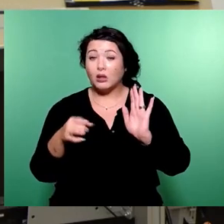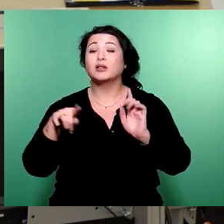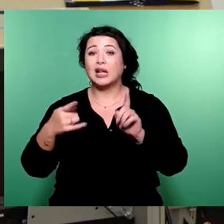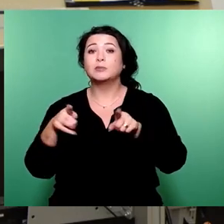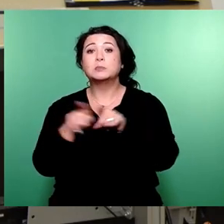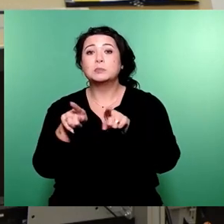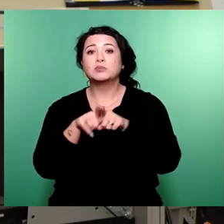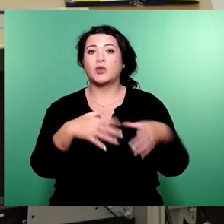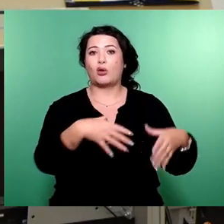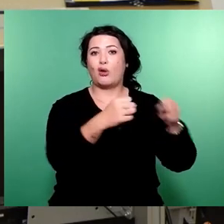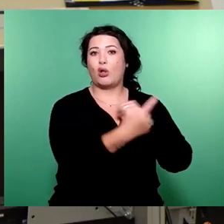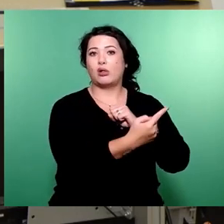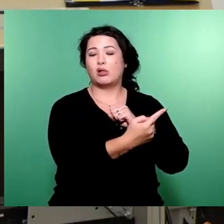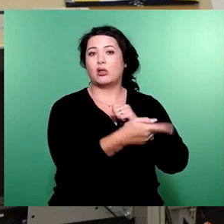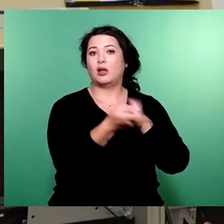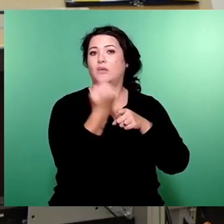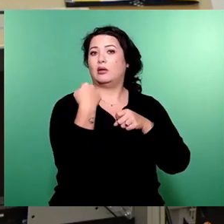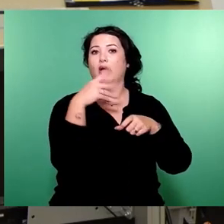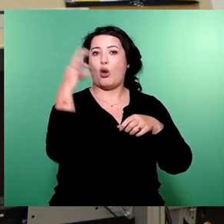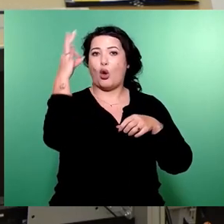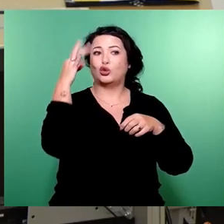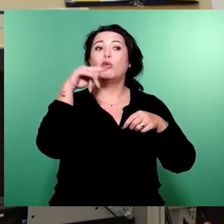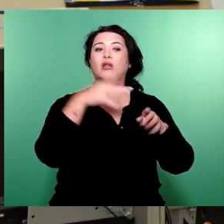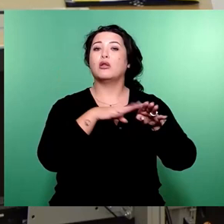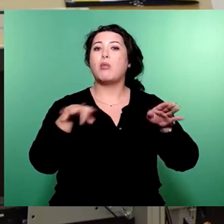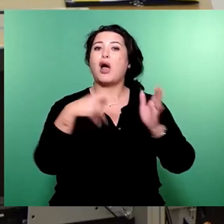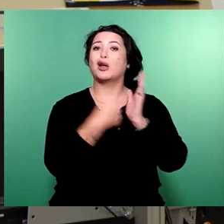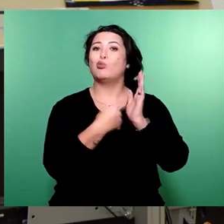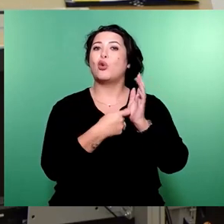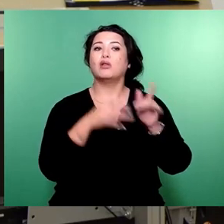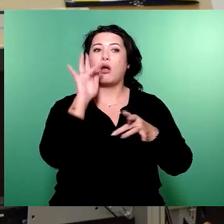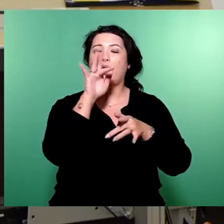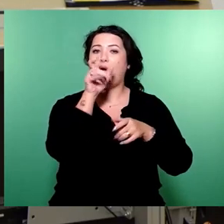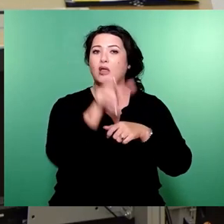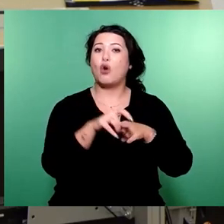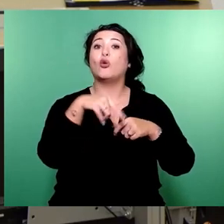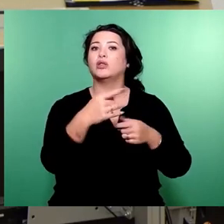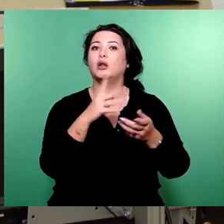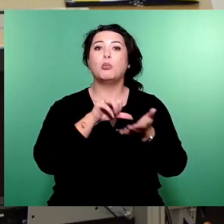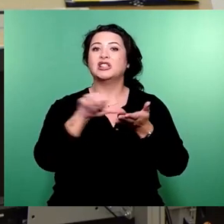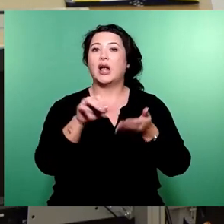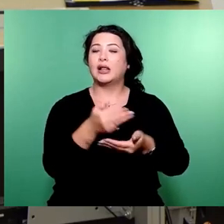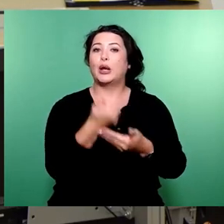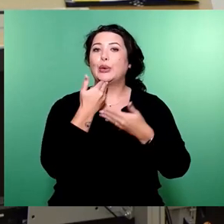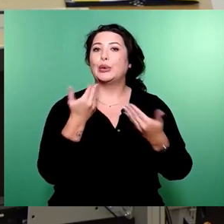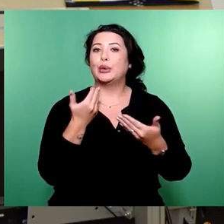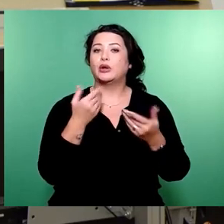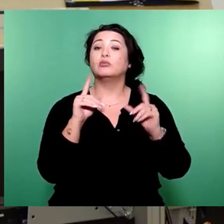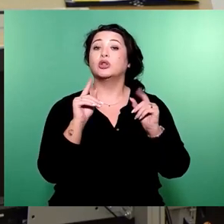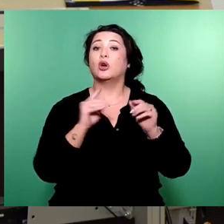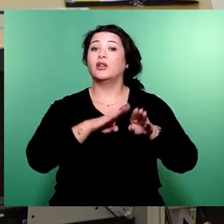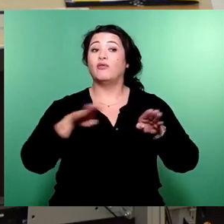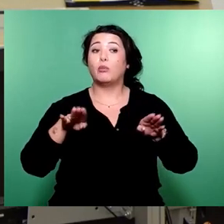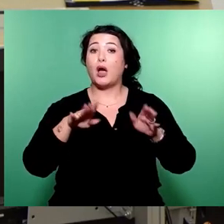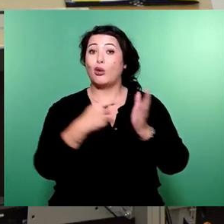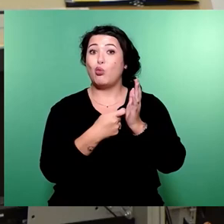dass nämlich gegen diese Parkgebühren geklagt wird und diese dann auch nicht bezahlt werden. Das heißt, wer hier auf Parkgebühren baut, der baut auf